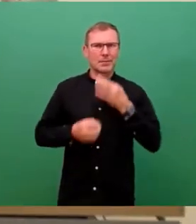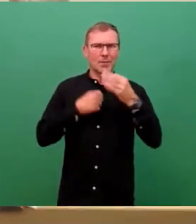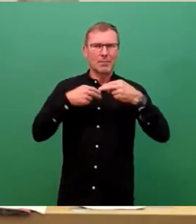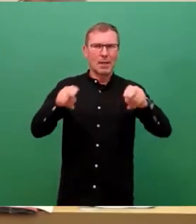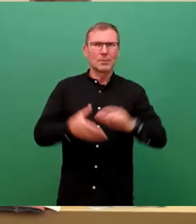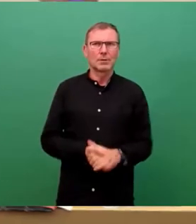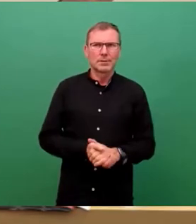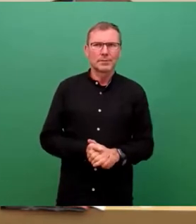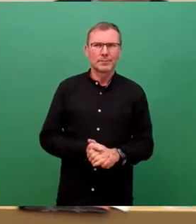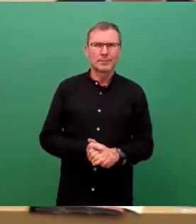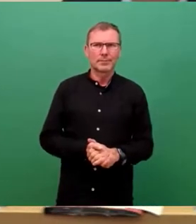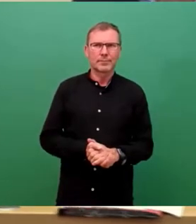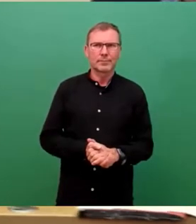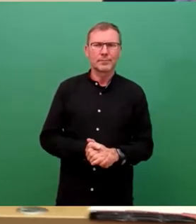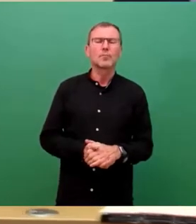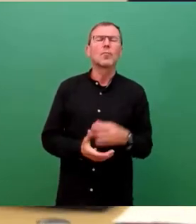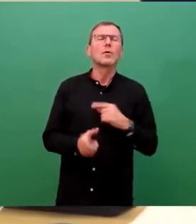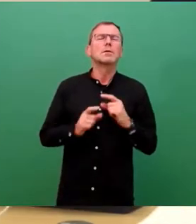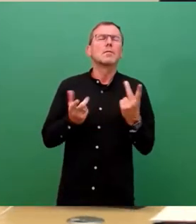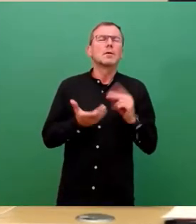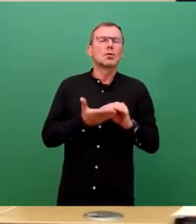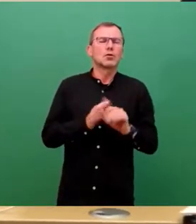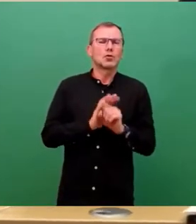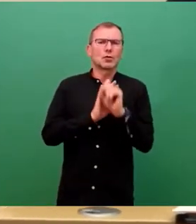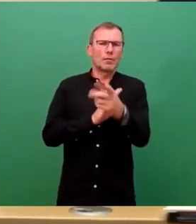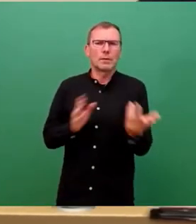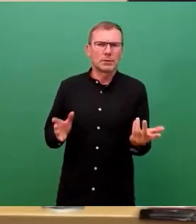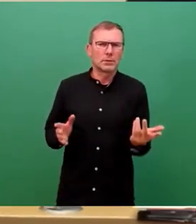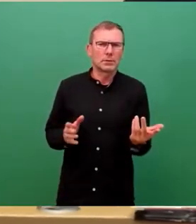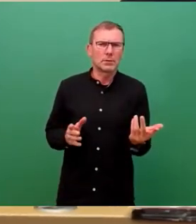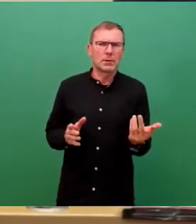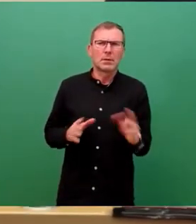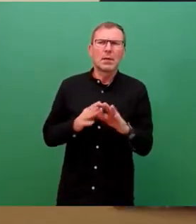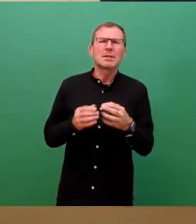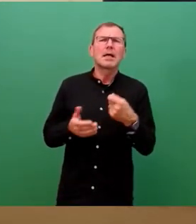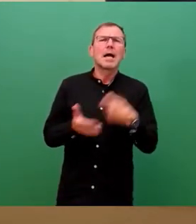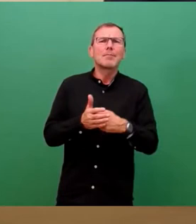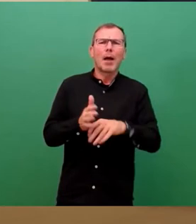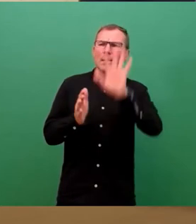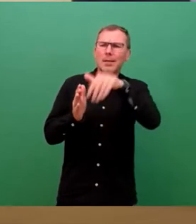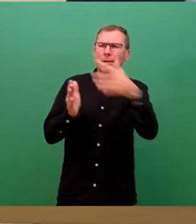Also, ich würde Ihnen das natürlich auch schriftlich zukommen lassen, weil es macht glaube ich jetzt nie Sinn, dass ich Ihnen die ganzen Preistabellen hier vorlese.